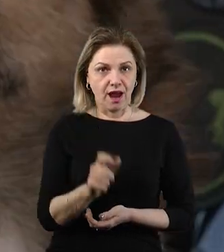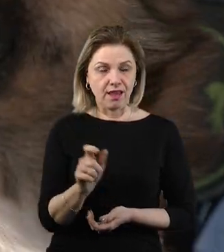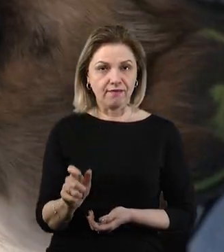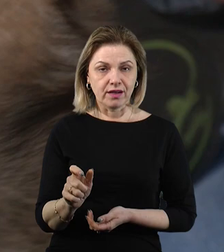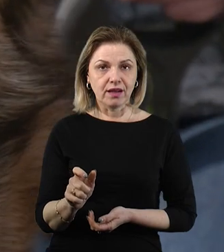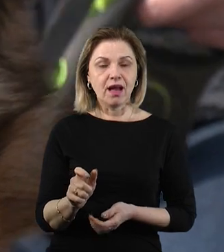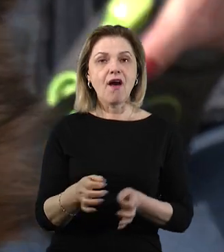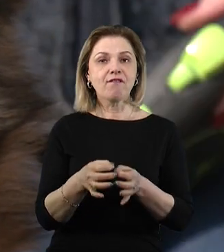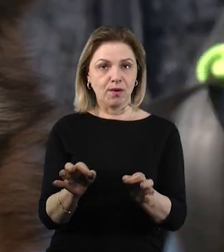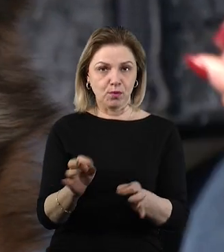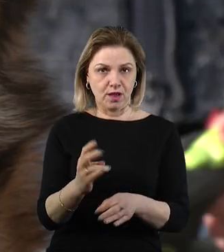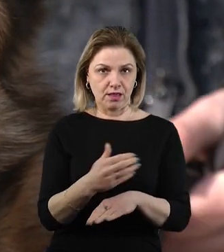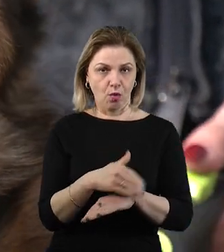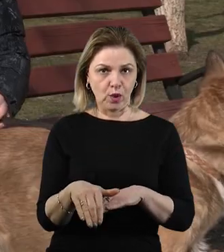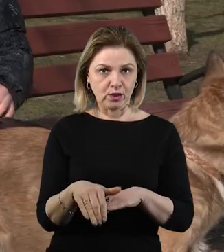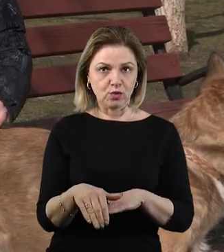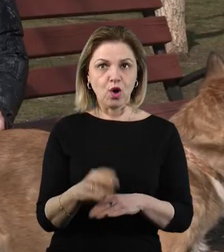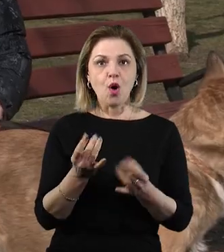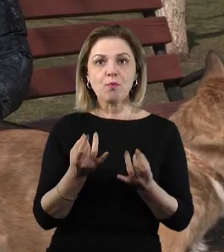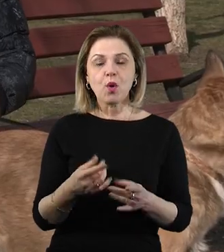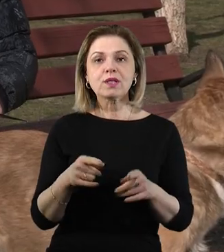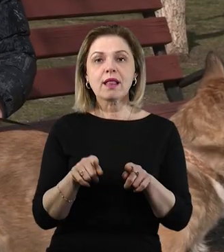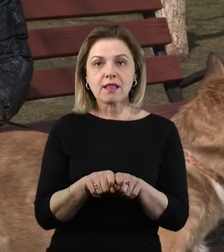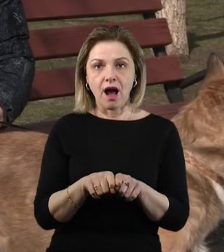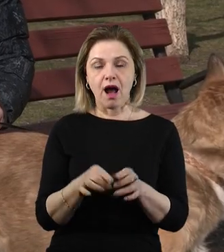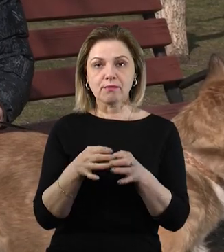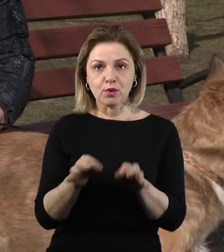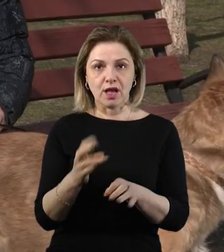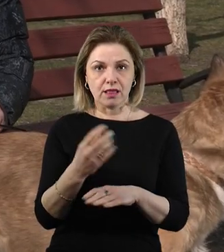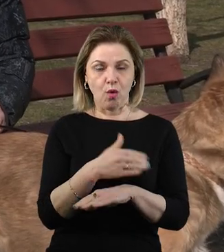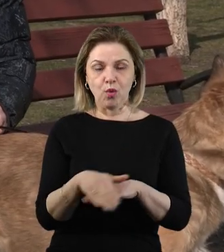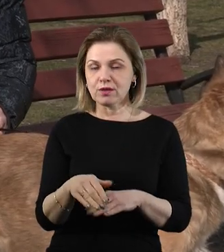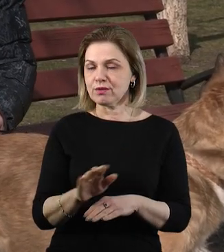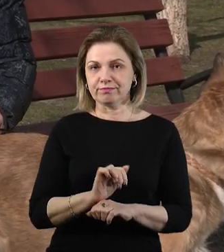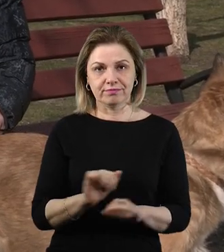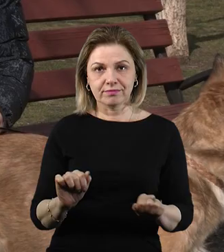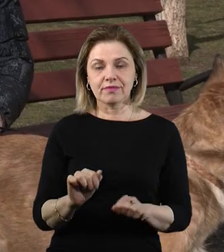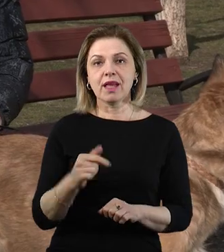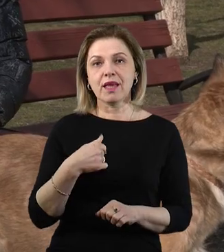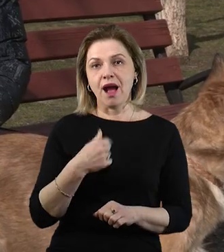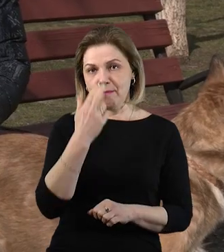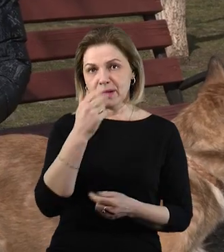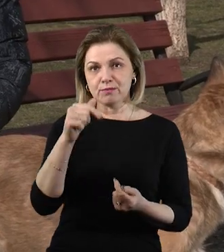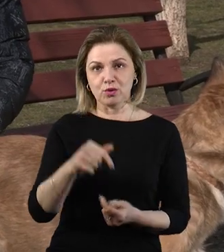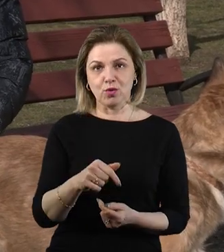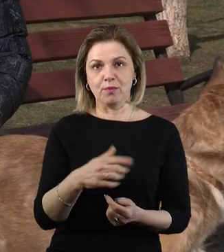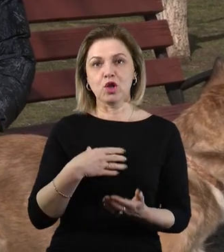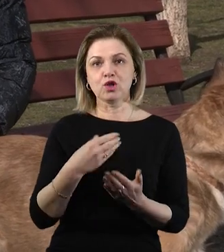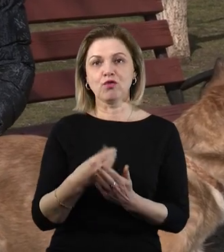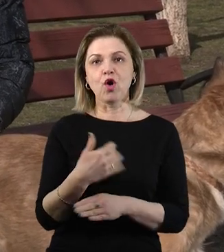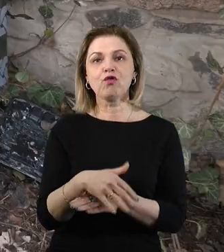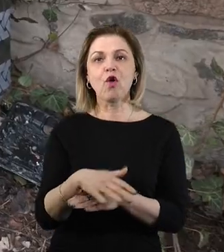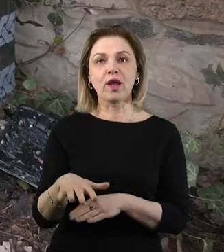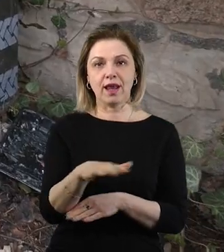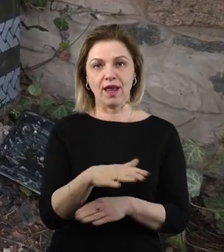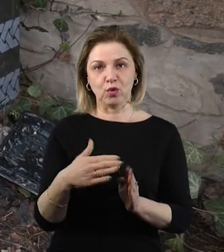випустили на вулицю. Але просто так высаживати на вулицю не підходить. Я його приспособила у себе во дворе. Ну, во